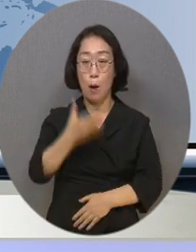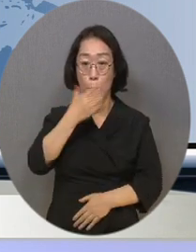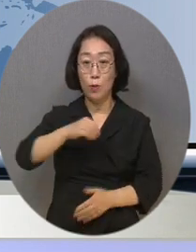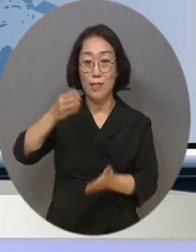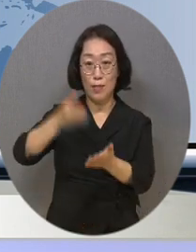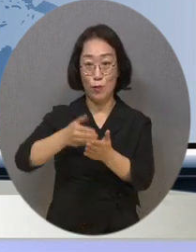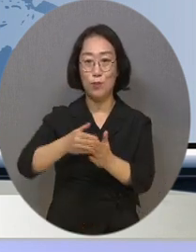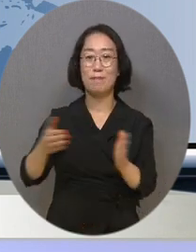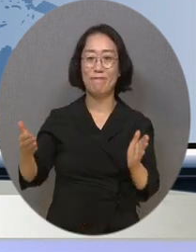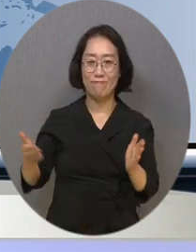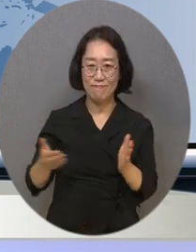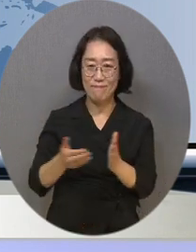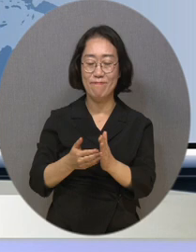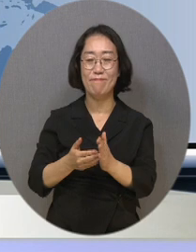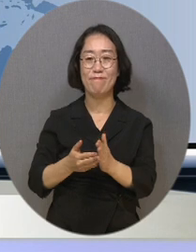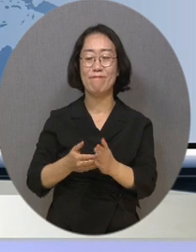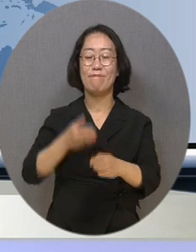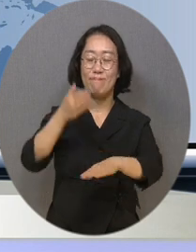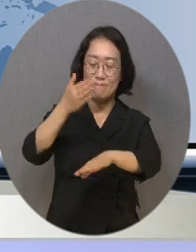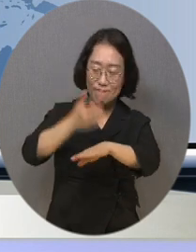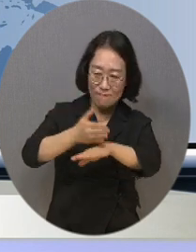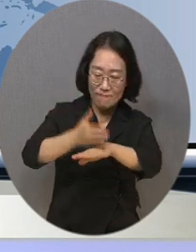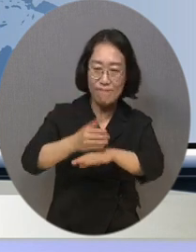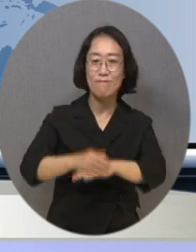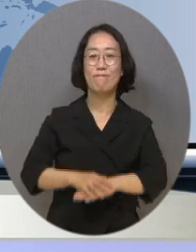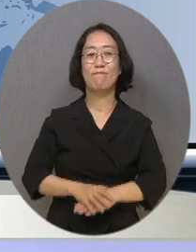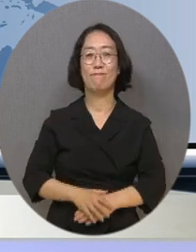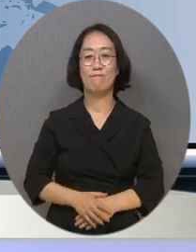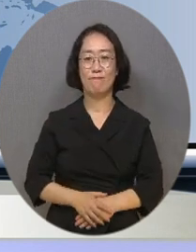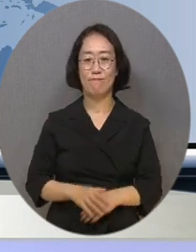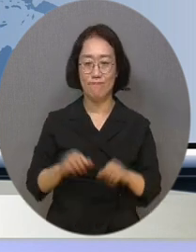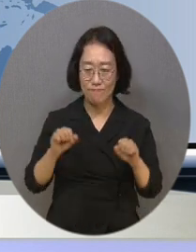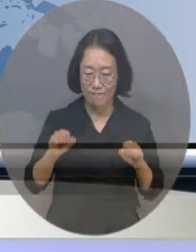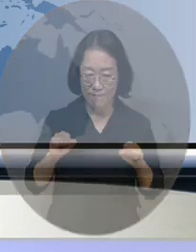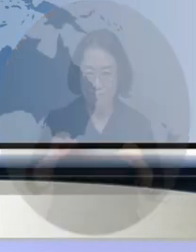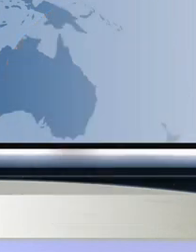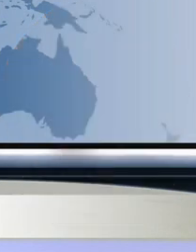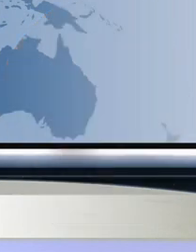복지TV 뉴스 24를 마칩니다. 시청해주신 여러분 고맙습니다.